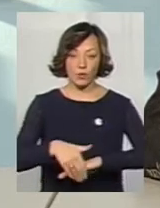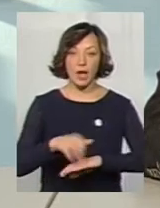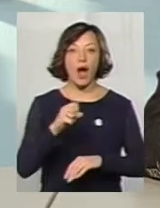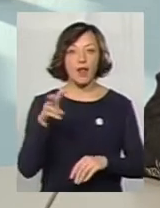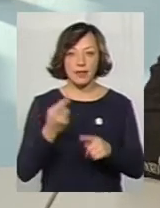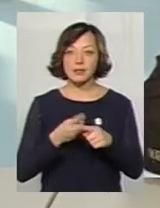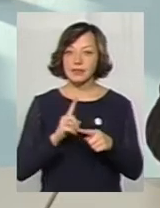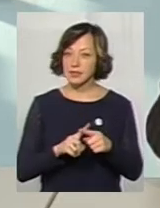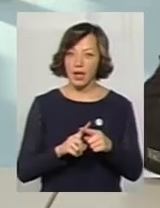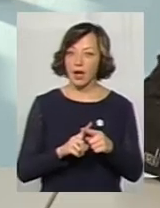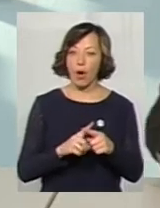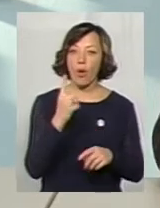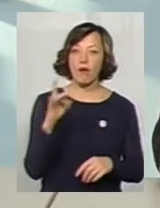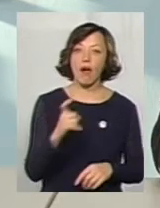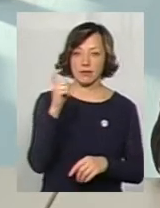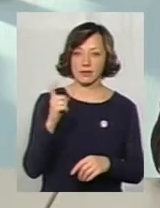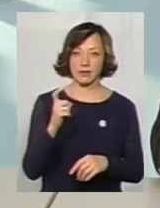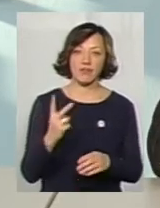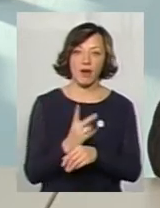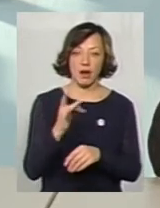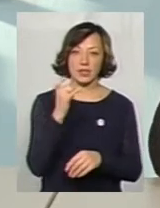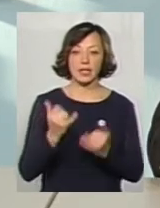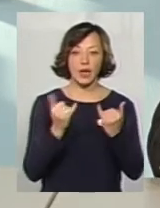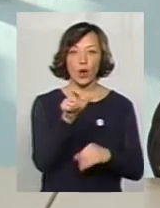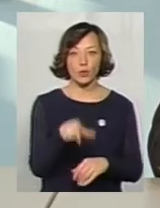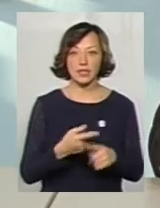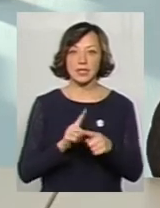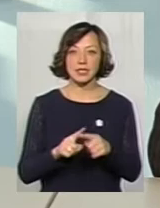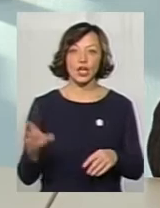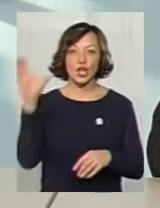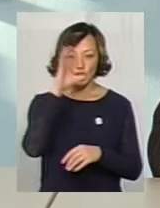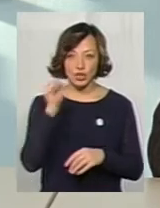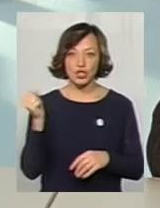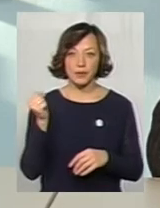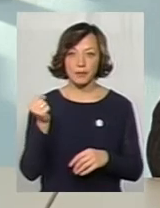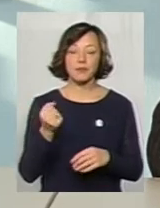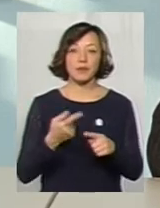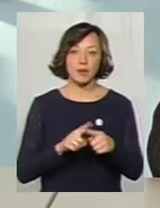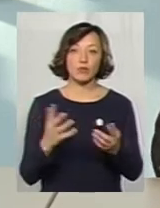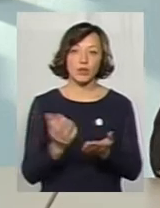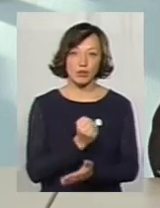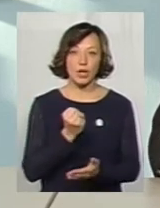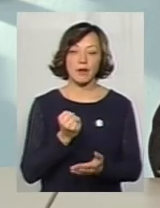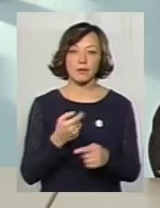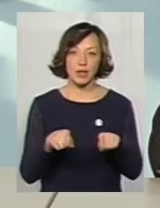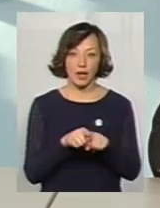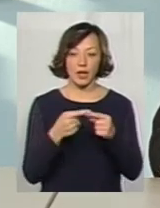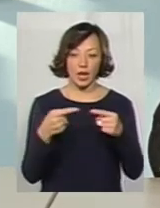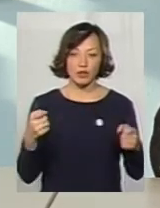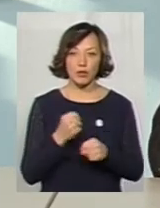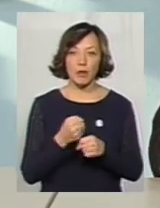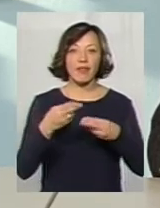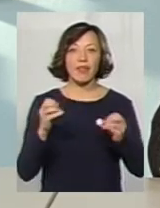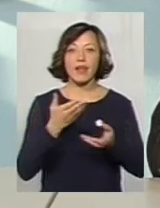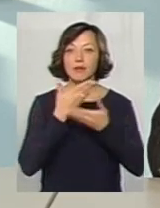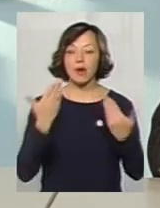Ну, але це, знову ж таки, це один раз, це максимум два рази. Для людини це ціла ніч. От, власне, з того ми виходимо, коли такі речі робимо. Де